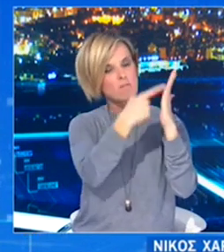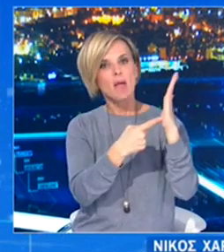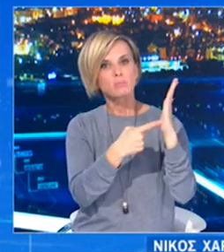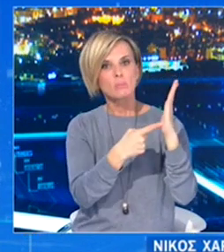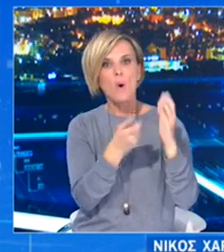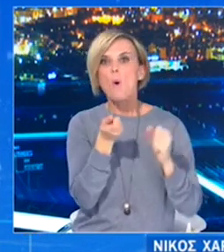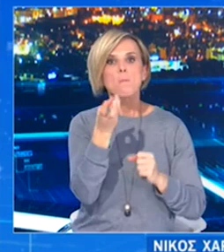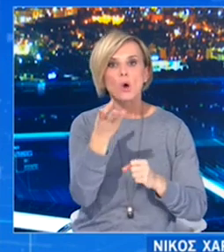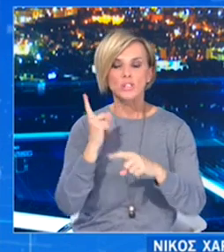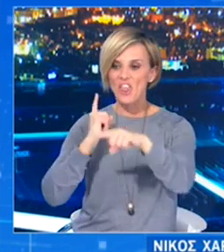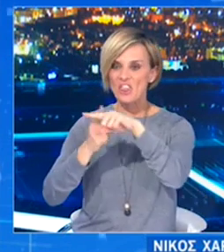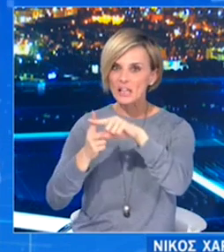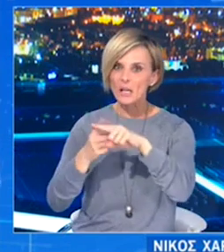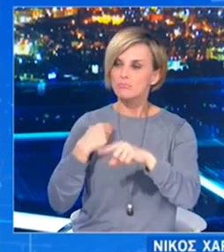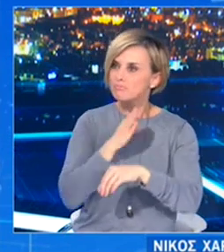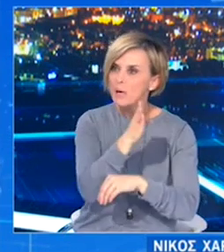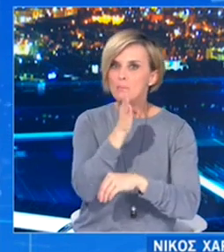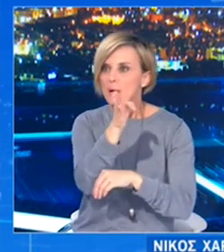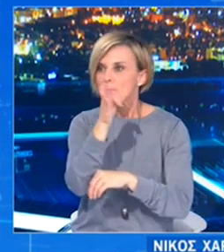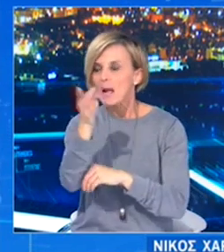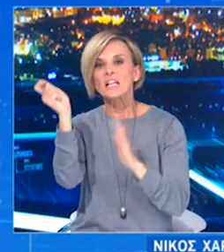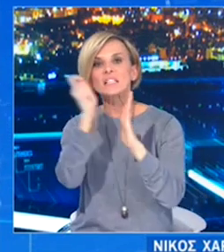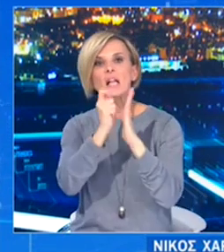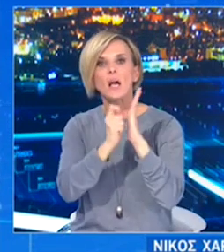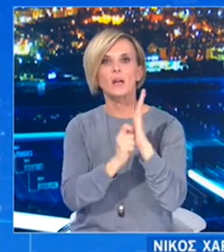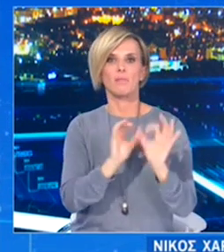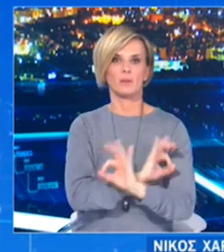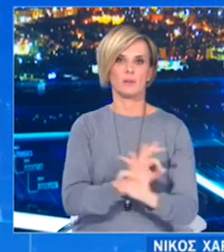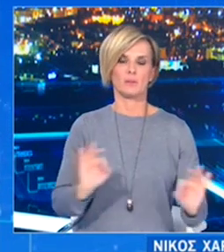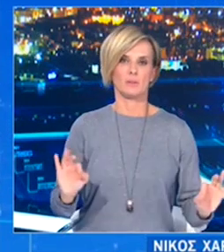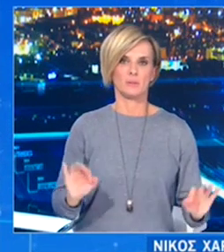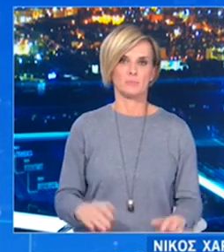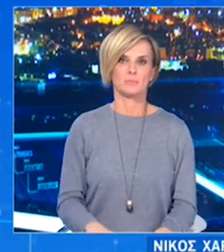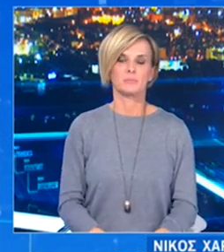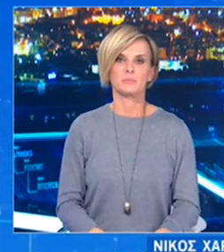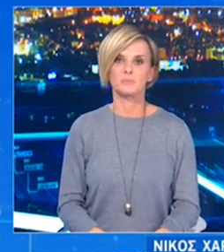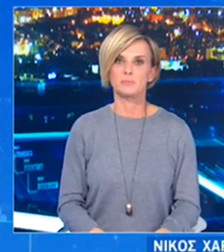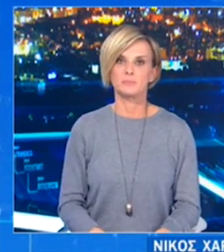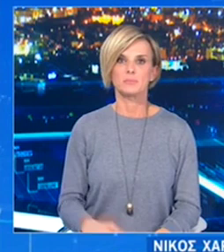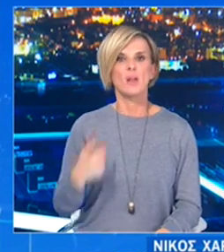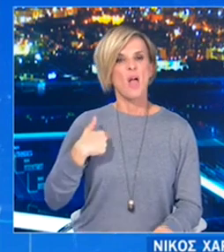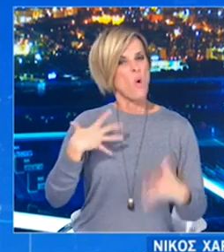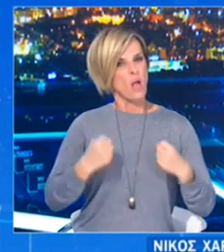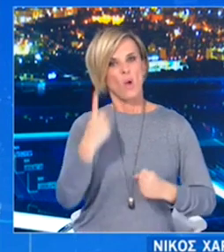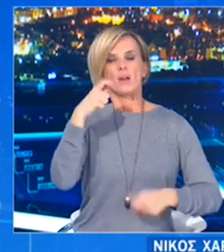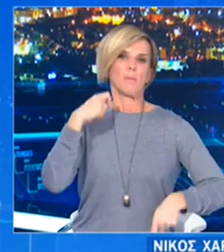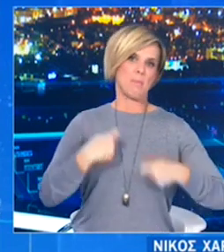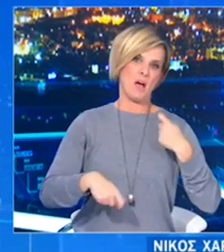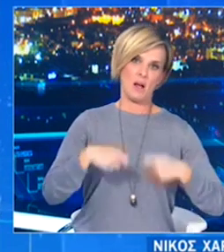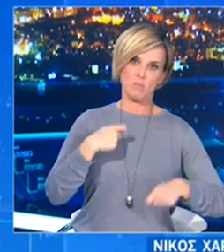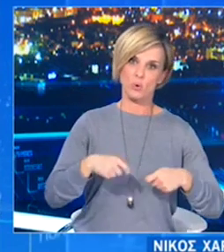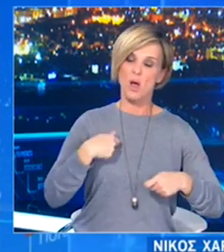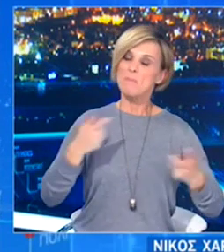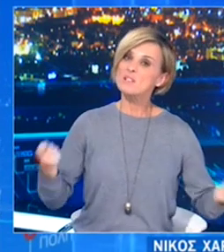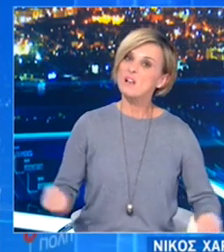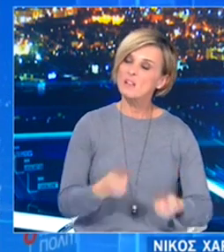ΙΔΙΚΑ, που είναι και ο μόνος φορέας καταγραφής των κρούσματων. Τέλος πάντων, εγώ έχω ένα παράπονο σε όλο αυτό. Γίνεται μια τεράστια προσπάθεια